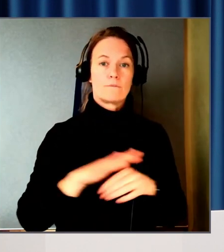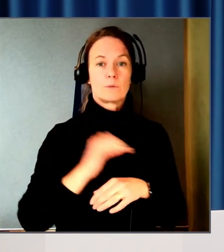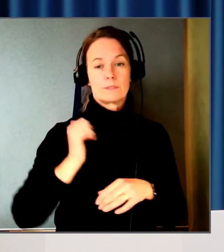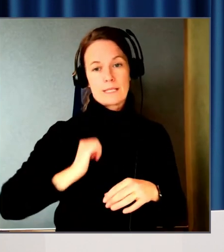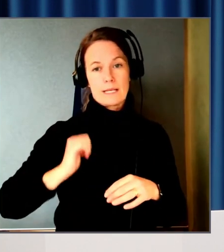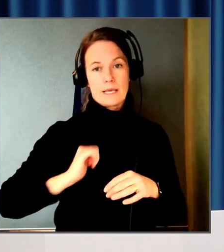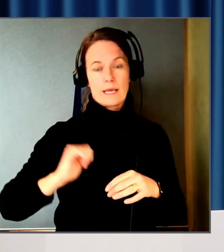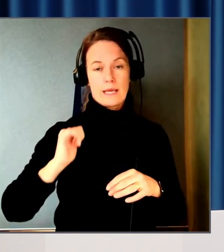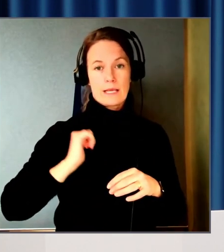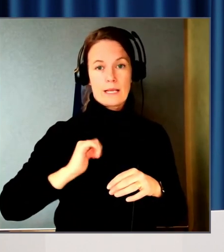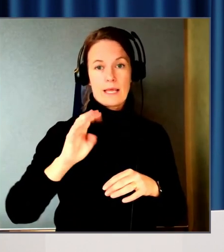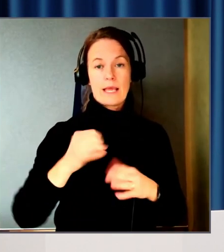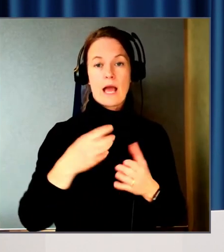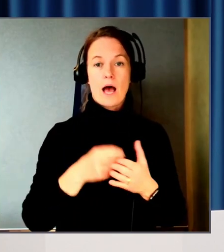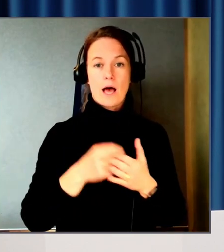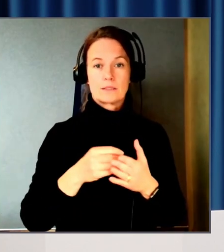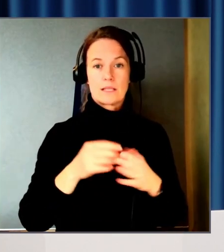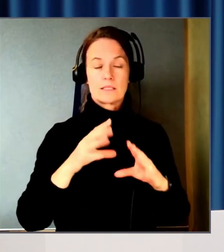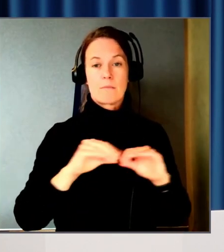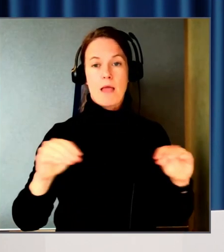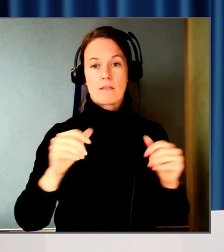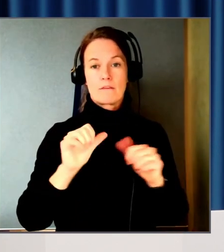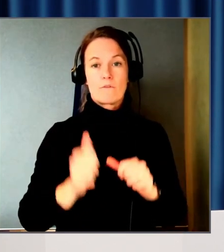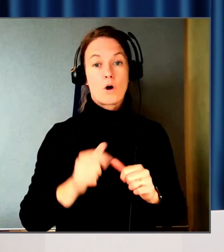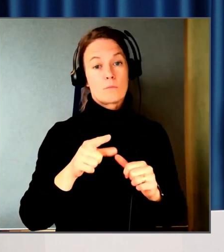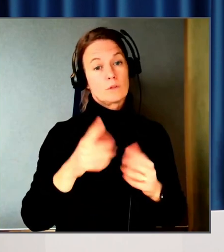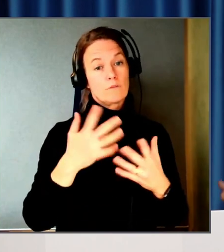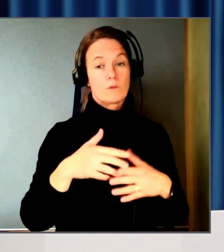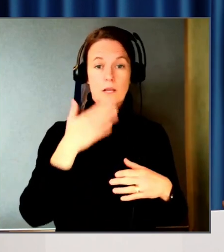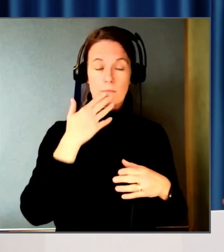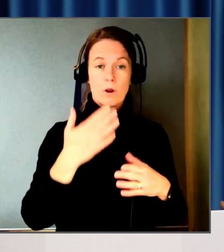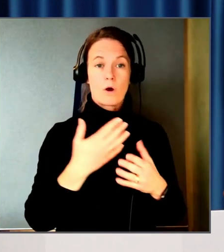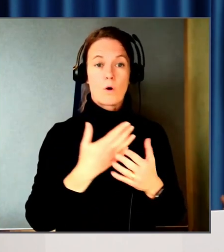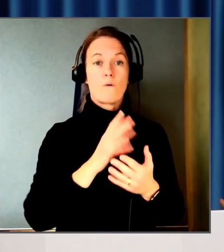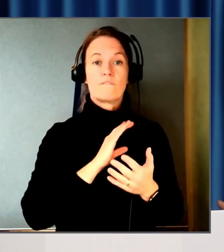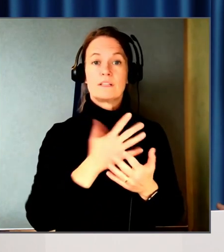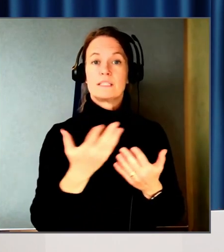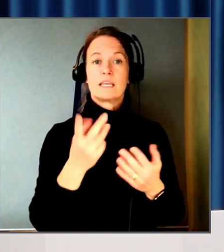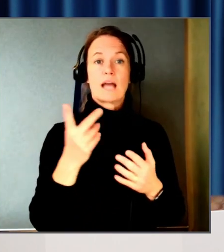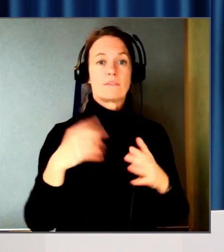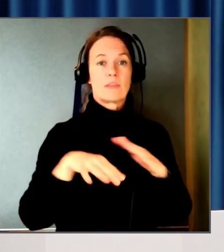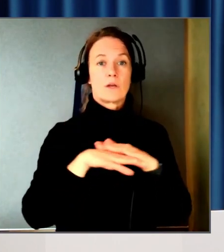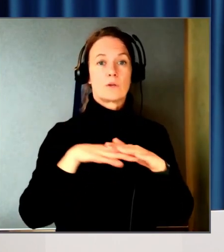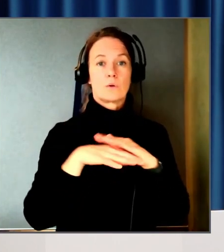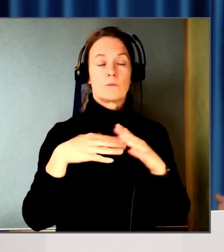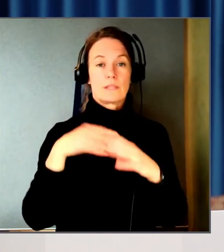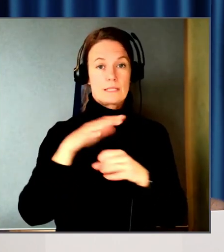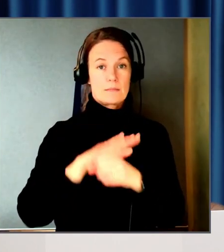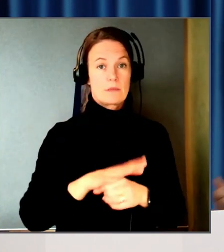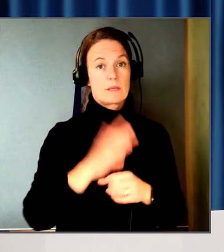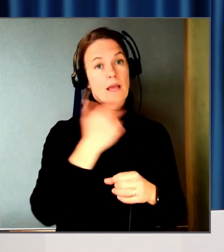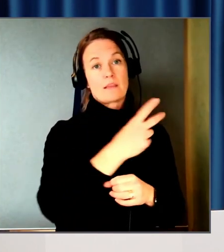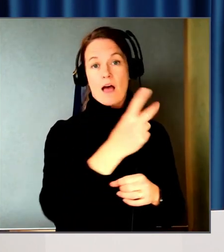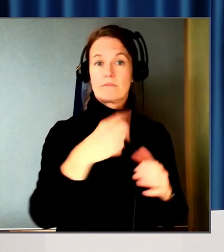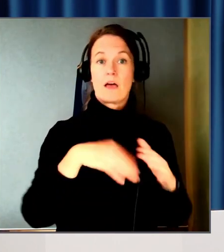-handelsplattform och så vidare och det går bra. Och det finns någon annan grund för diskrimineringen. För det kan du ju göra. Det kan vara en annan